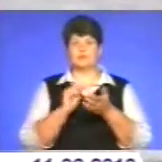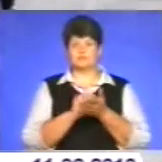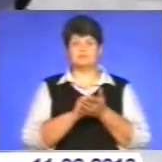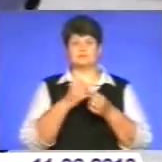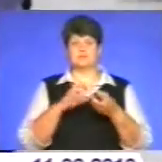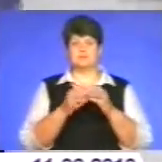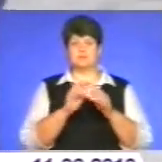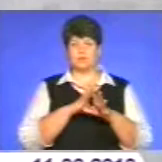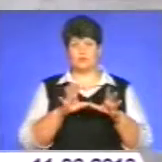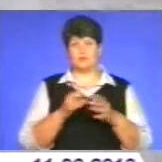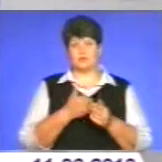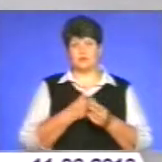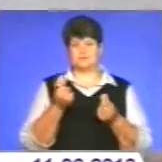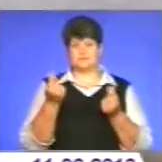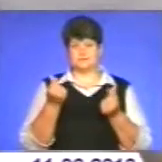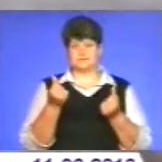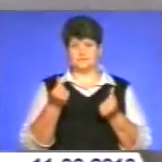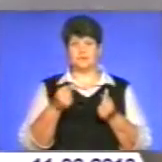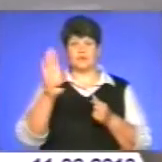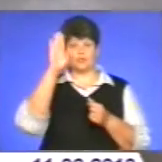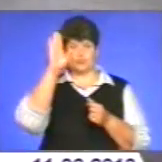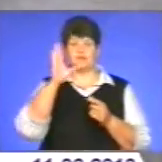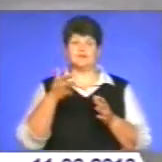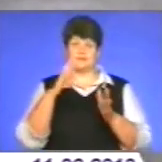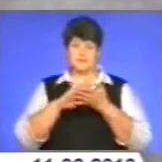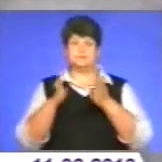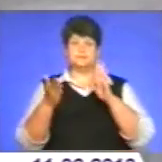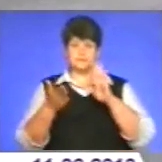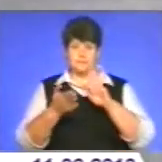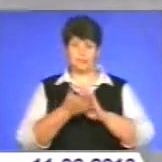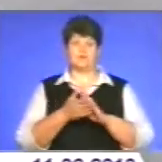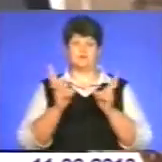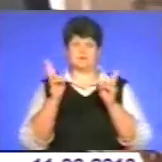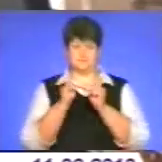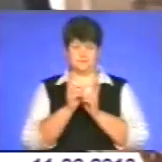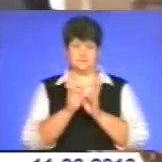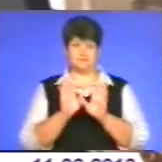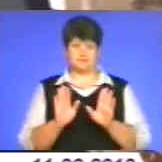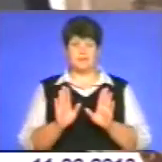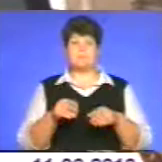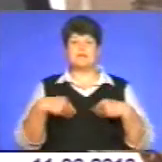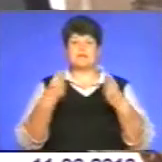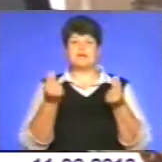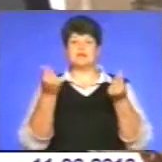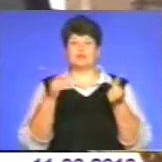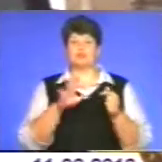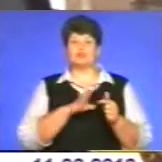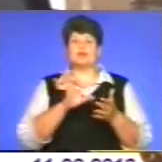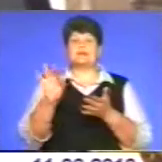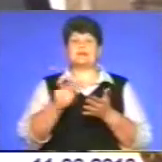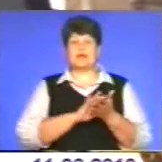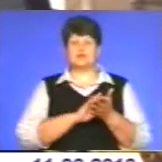умови запросив кругленьку суму. Чоловіки начебто знайшли спільну мову і домовилися про зустріч. Передача коштів відбувалася одразу